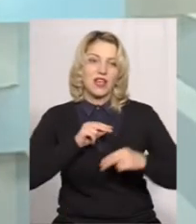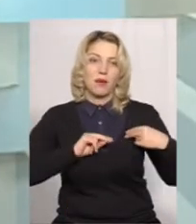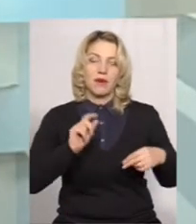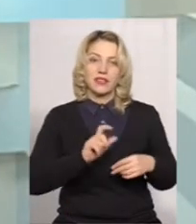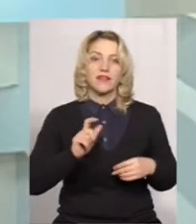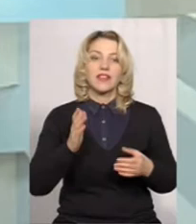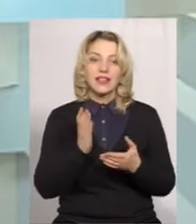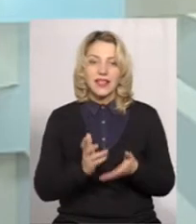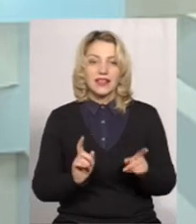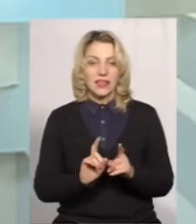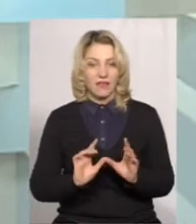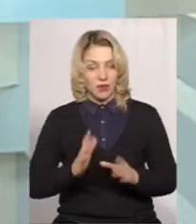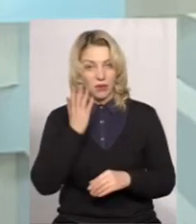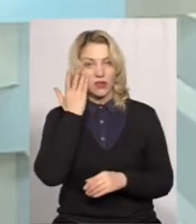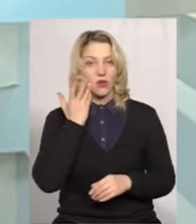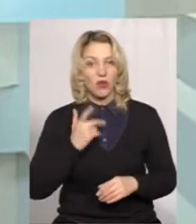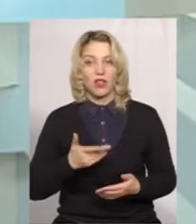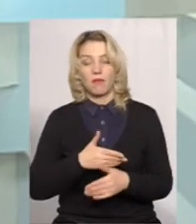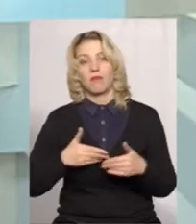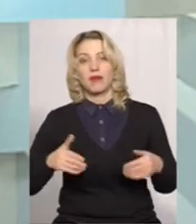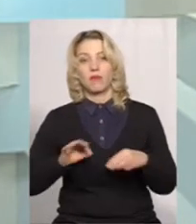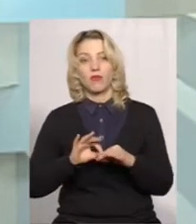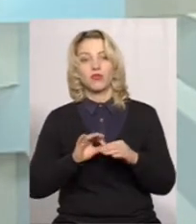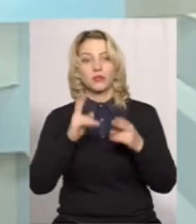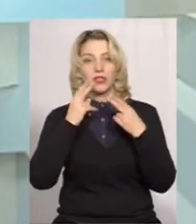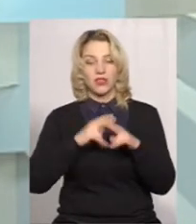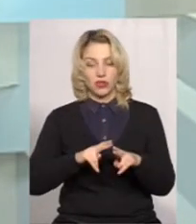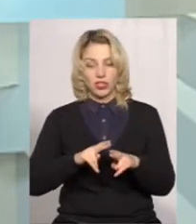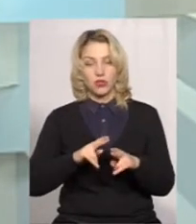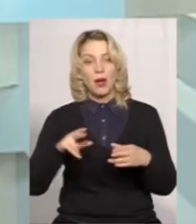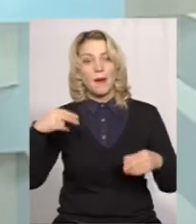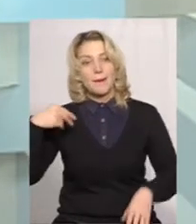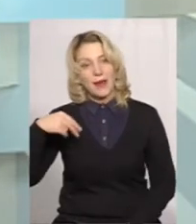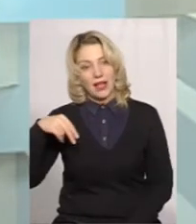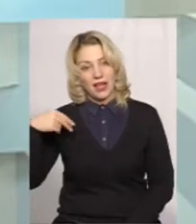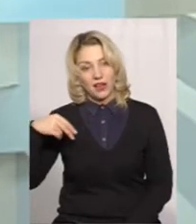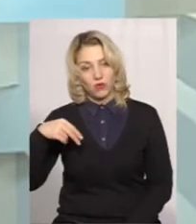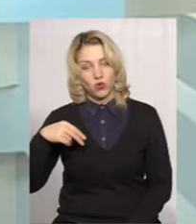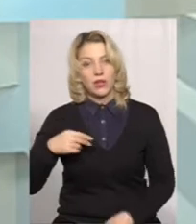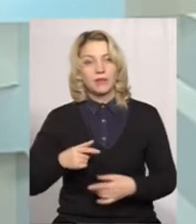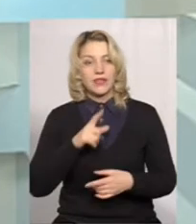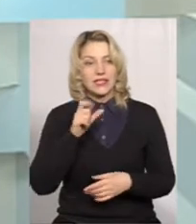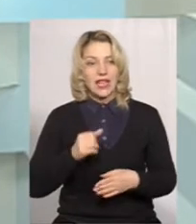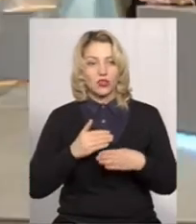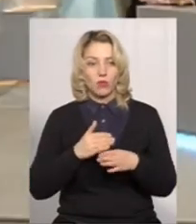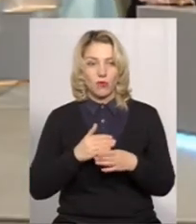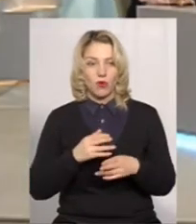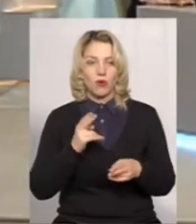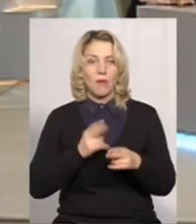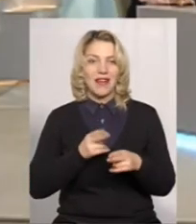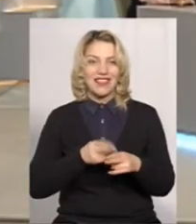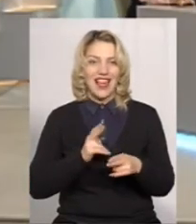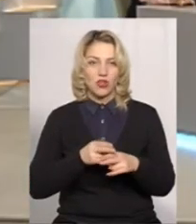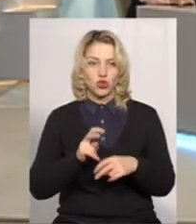Є такі навіть випадки, що коли ми проводимо технологічну перерву, ви знаєте, за допомогою металошукача,